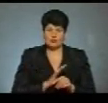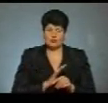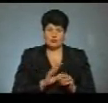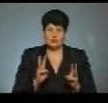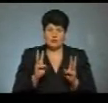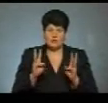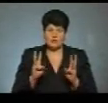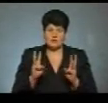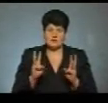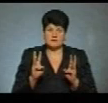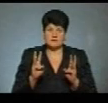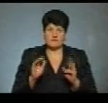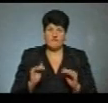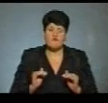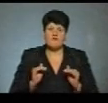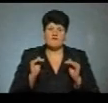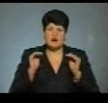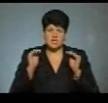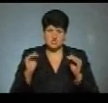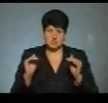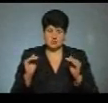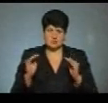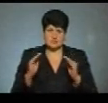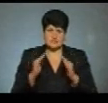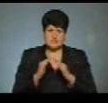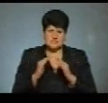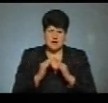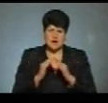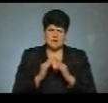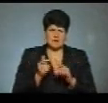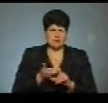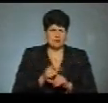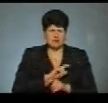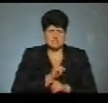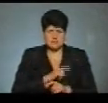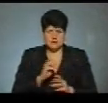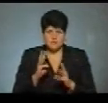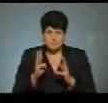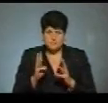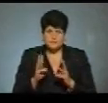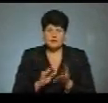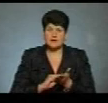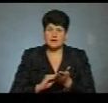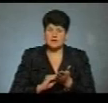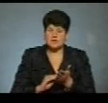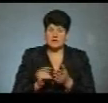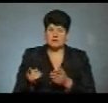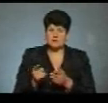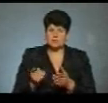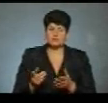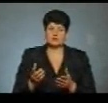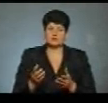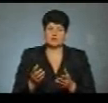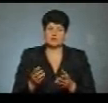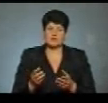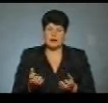віше отих зданий. Дуже сильно горіло. Речниця тернопільських рятувальників Ірина Крупа